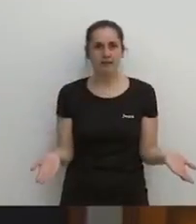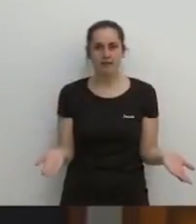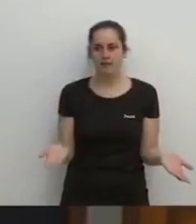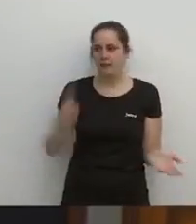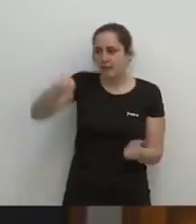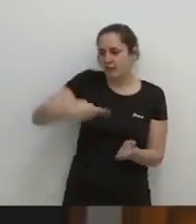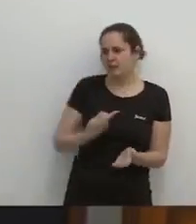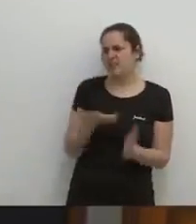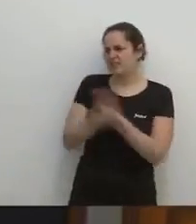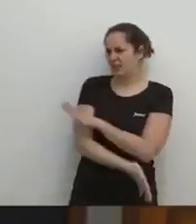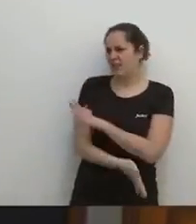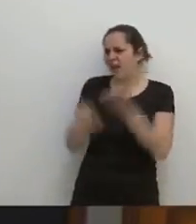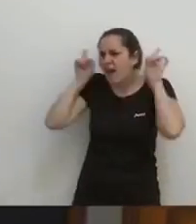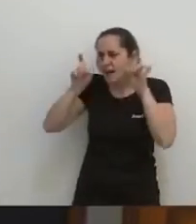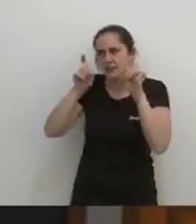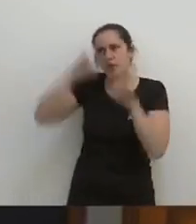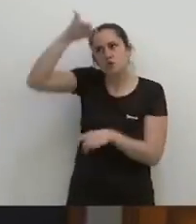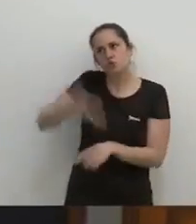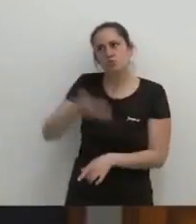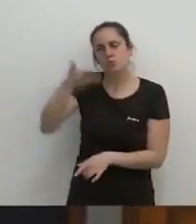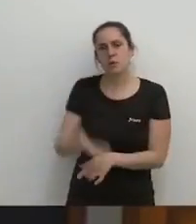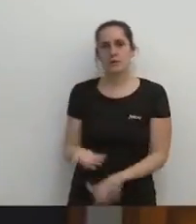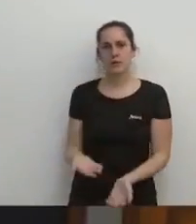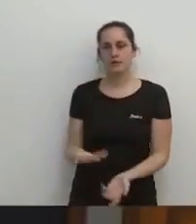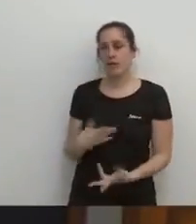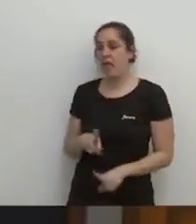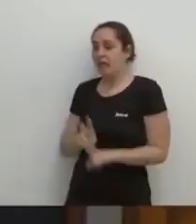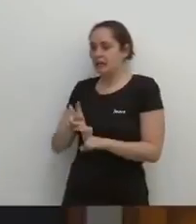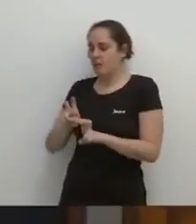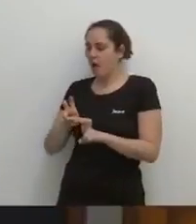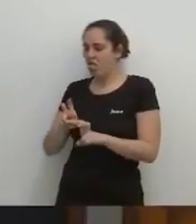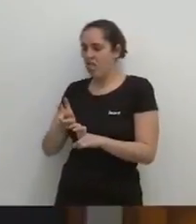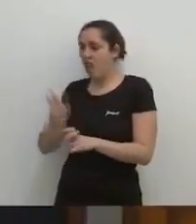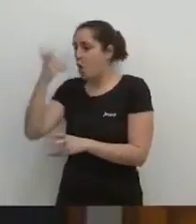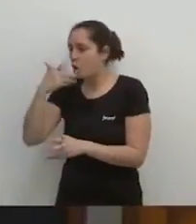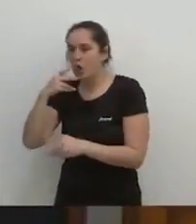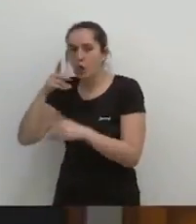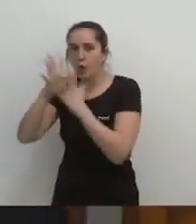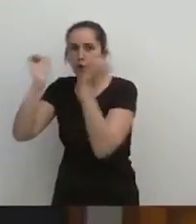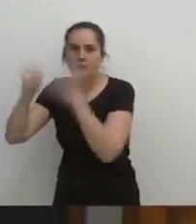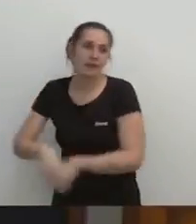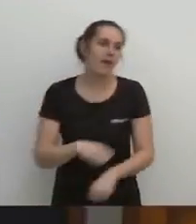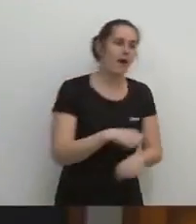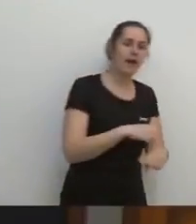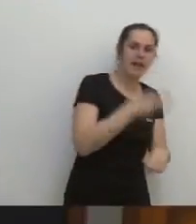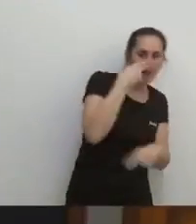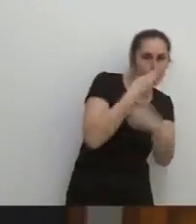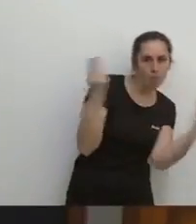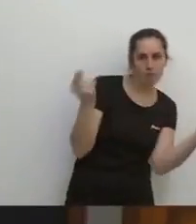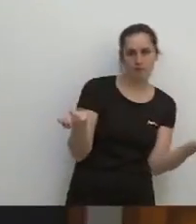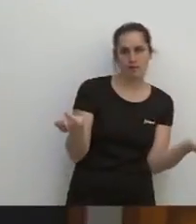veia si donem una lliçó A un tema tan important Com la qüestió de l'escola concertada O l'escola pública Que ho hem de parlar de forma raonada